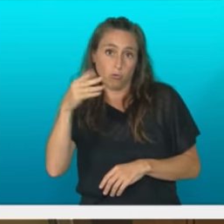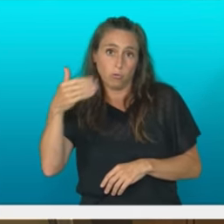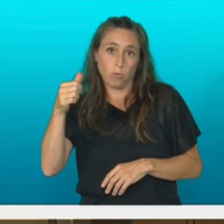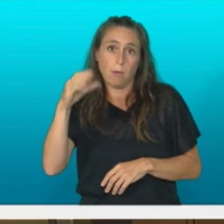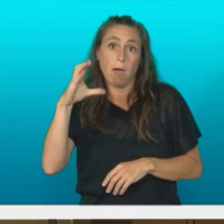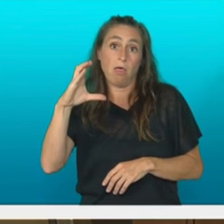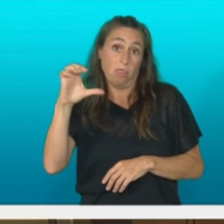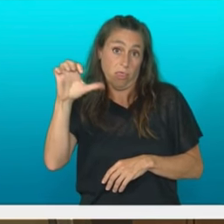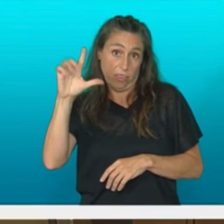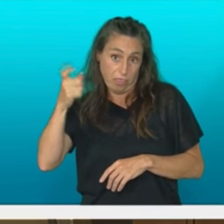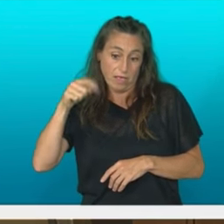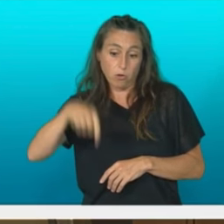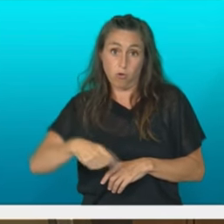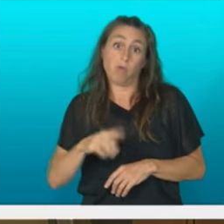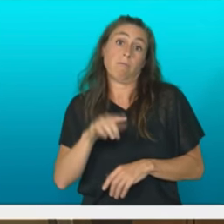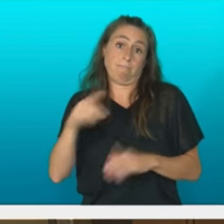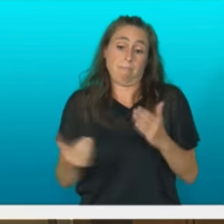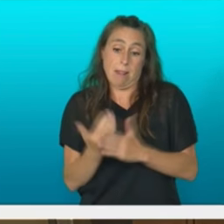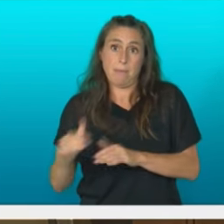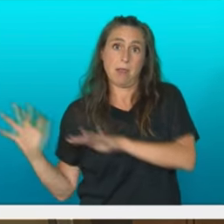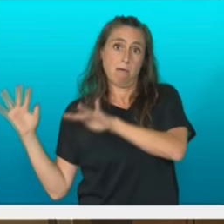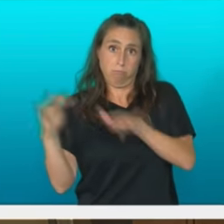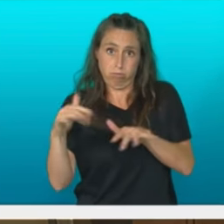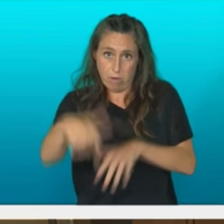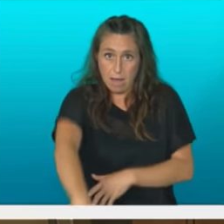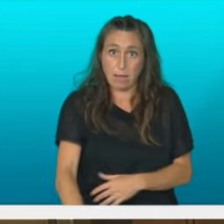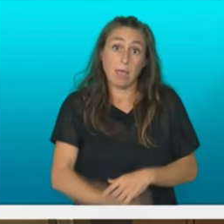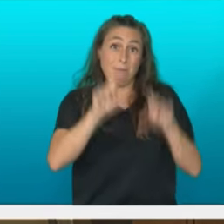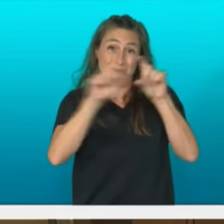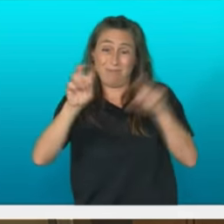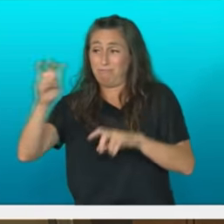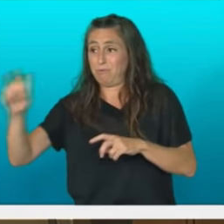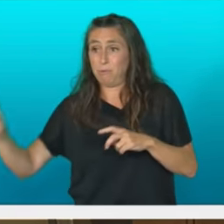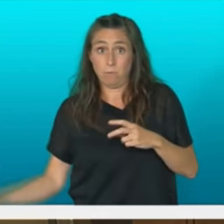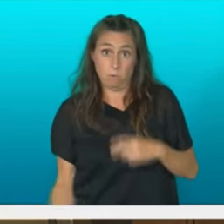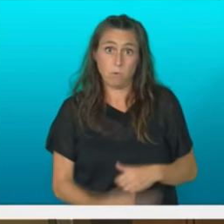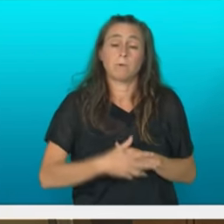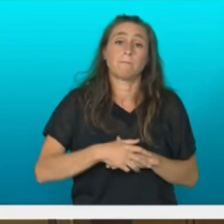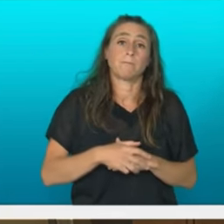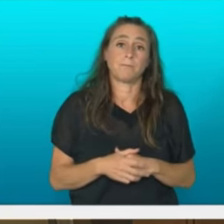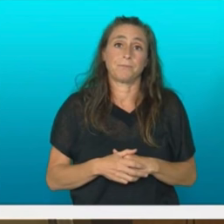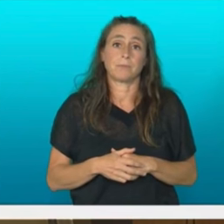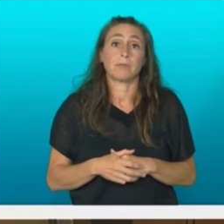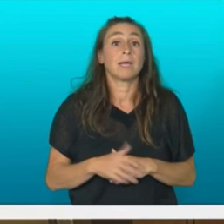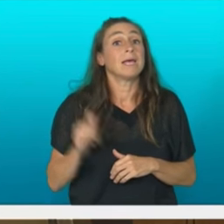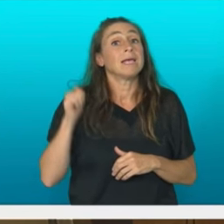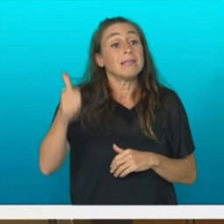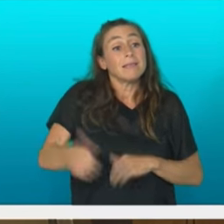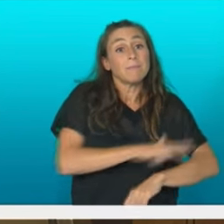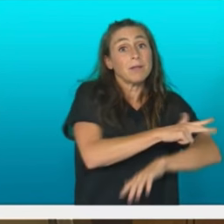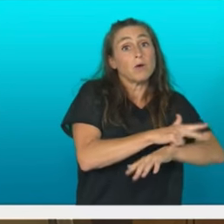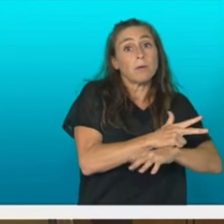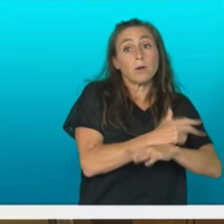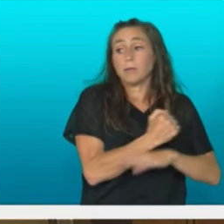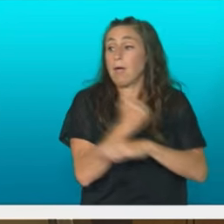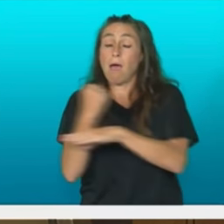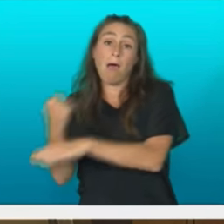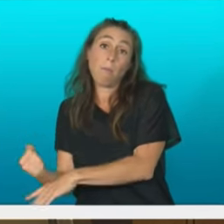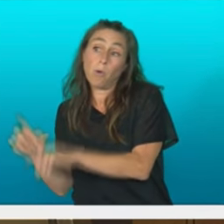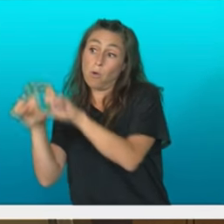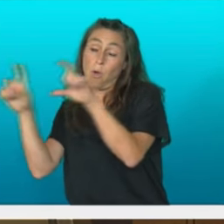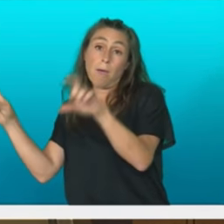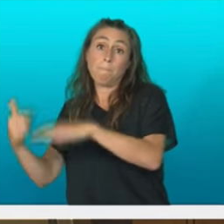ARNOVA HIEM eta zure gobernu abetio gondra patrona daden alboan lerrokatuta eta gehiengo sindikalaren